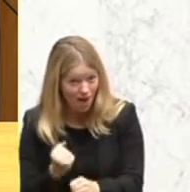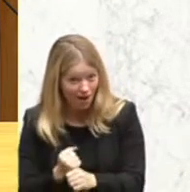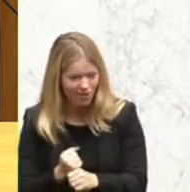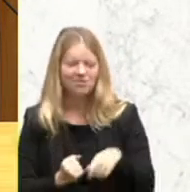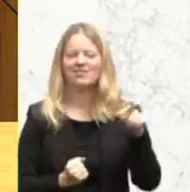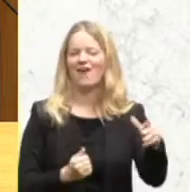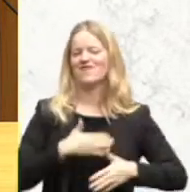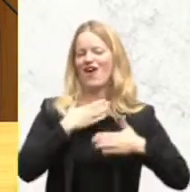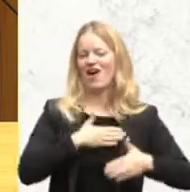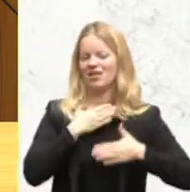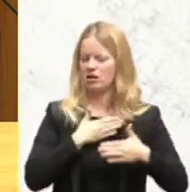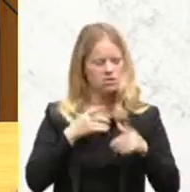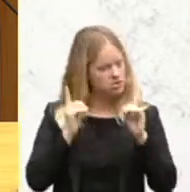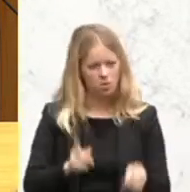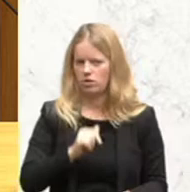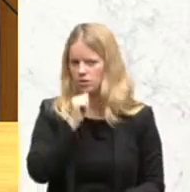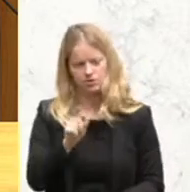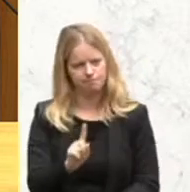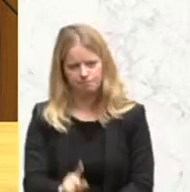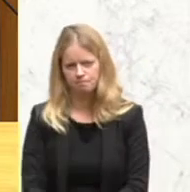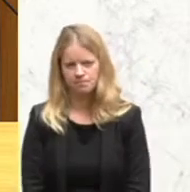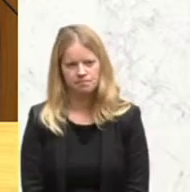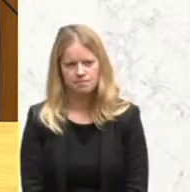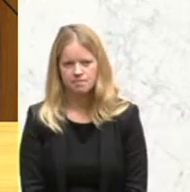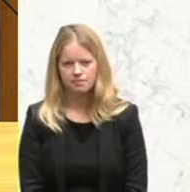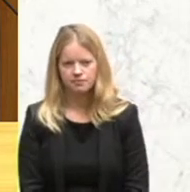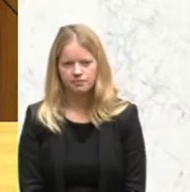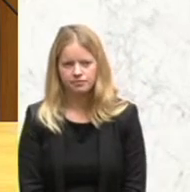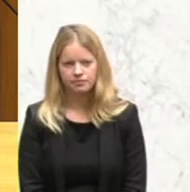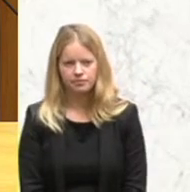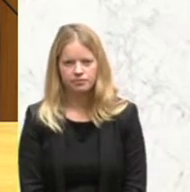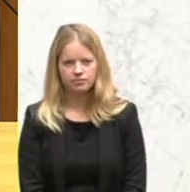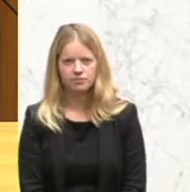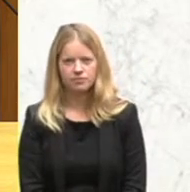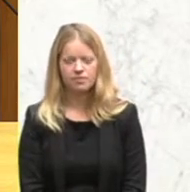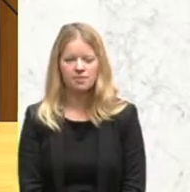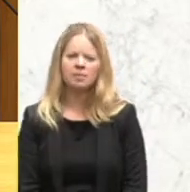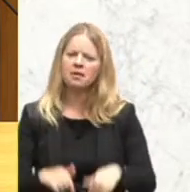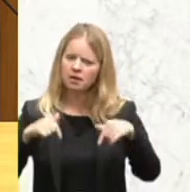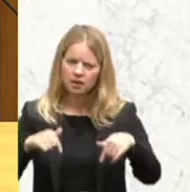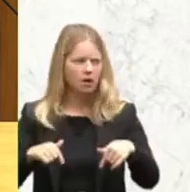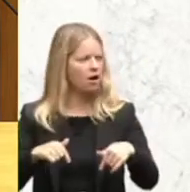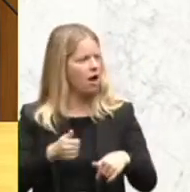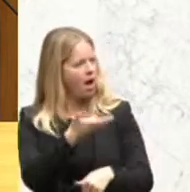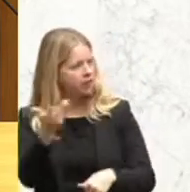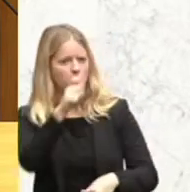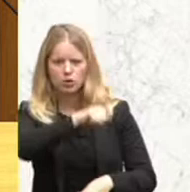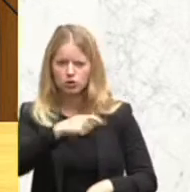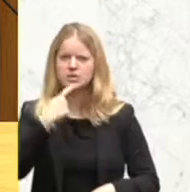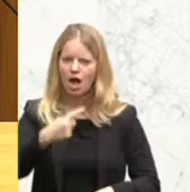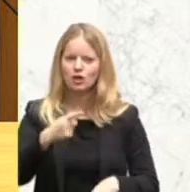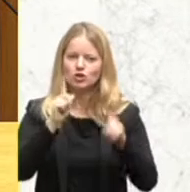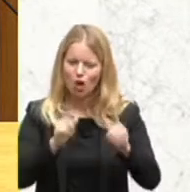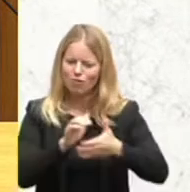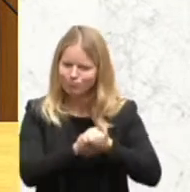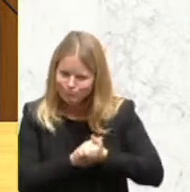Terroristen nicht machen. Und es war hier mehrfach von einem Schulterschluss die Rede. Wenn dieser